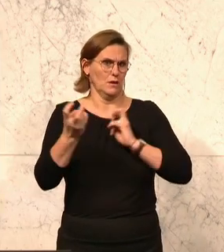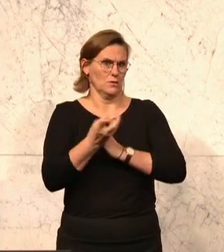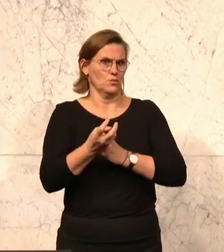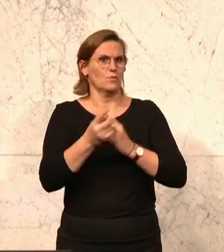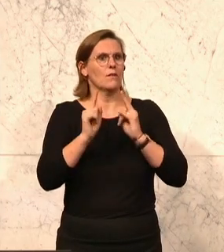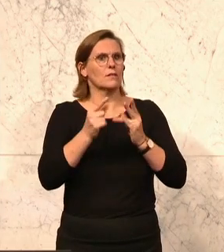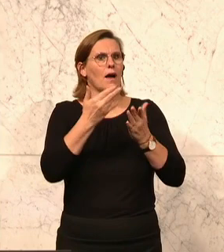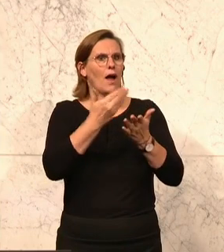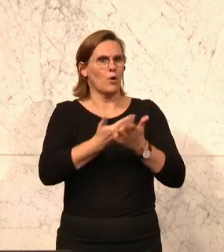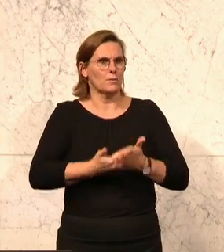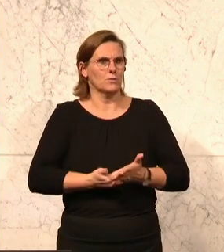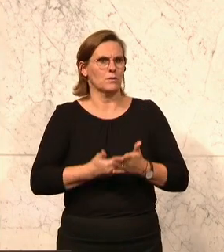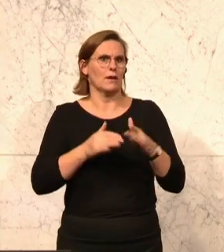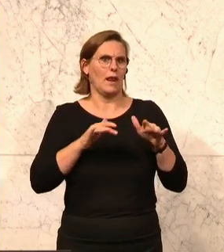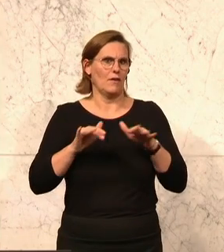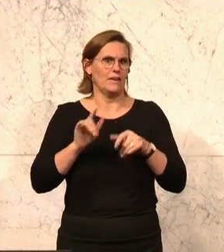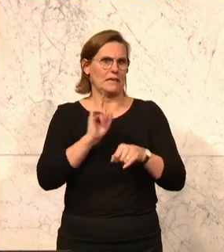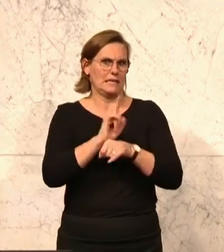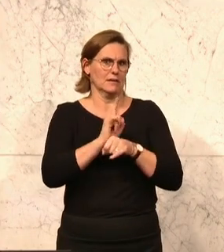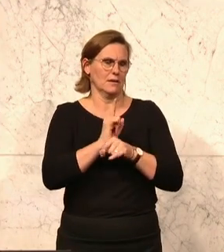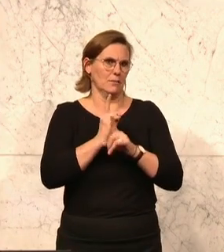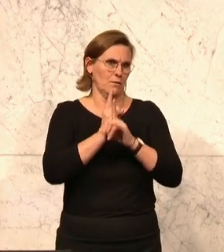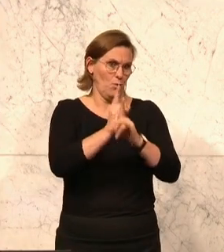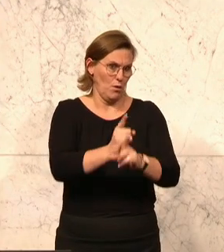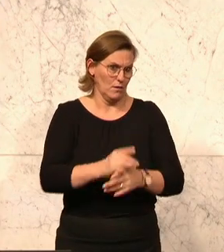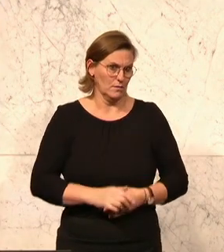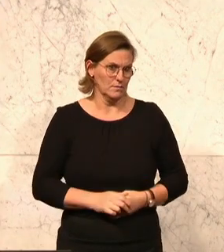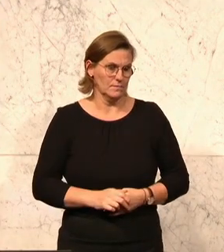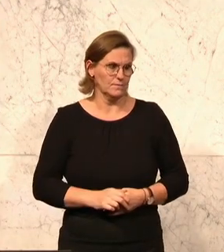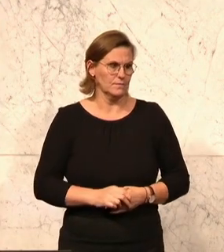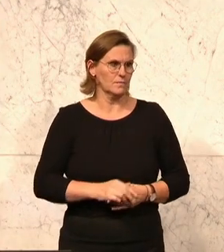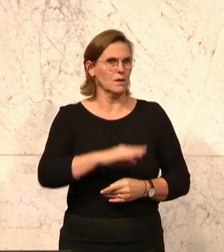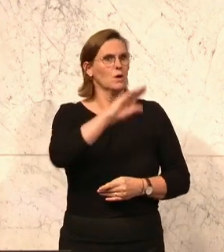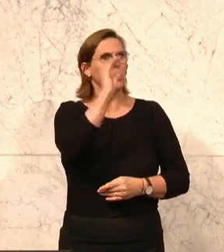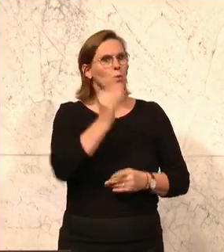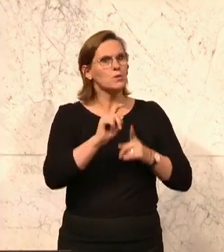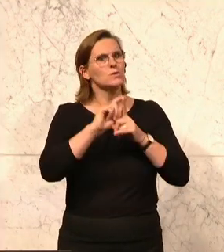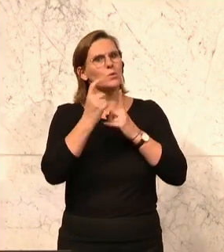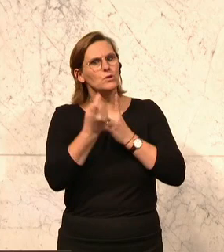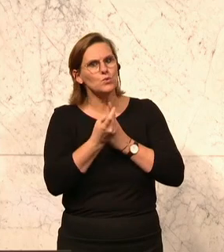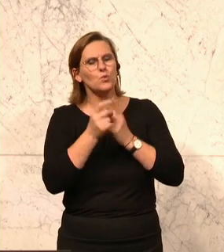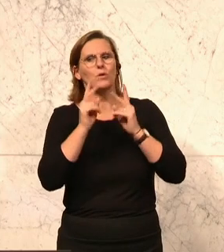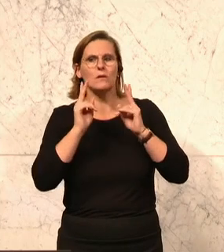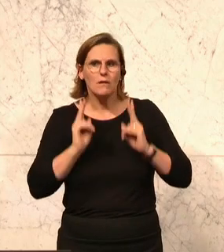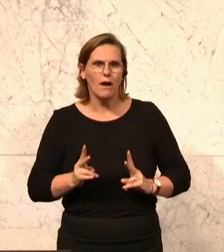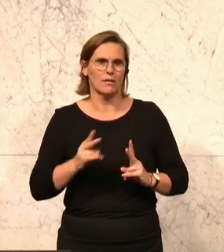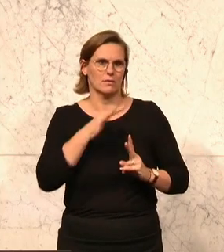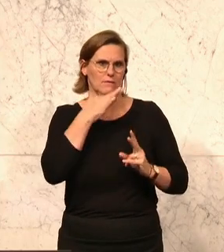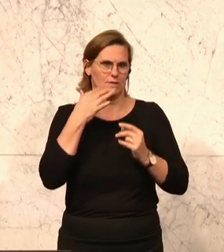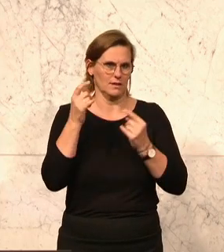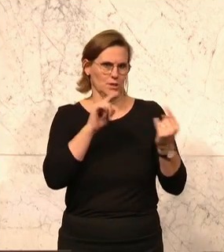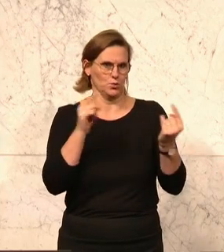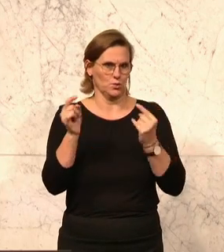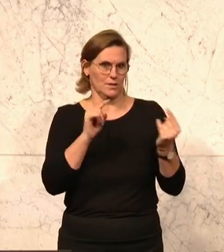der Klavierkritiker folgt. Über Kunst und Kultur lässt sich trefflich diskutieren,